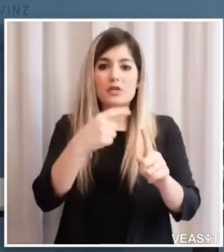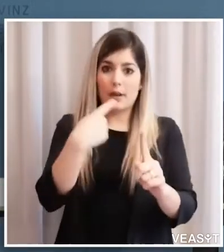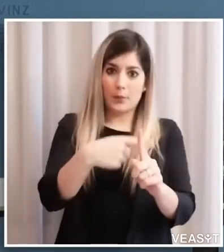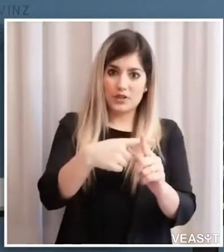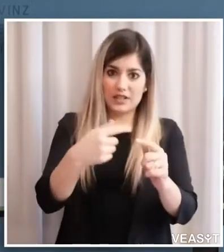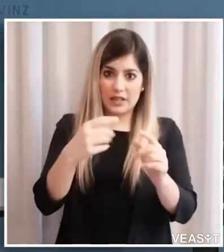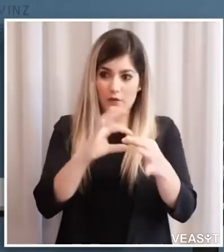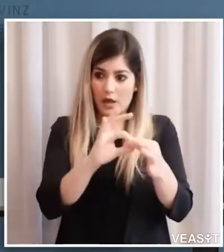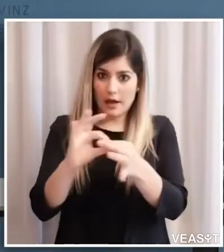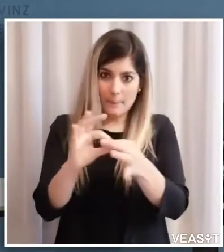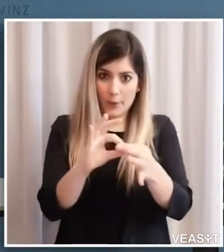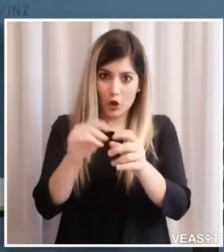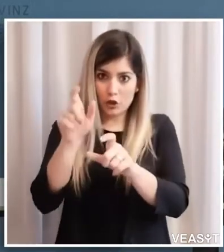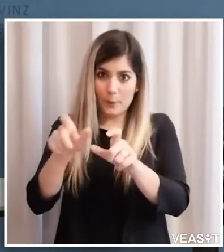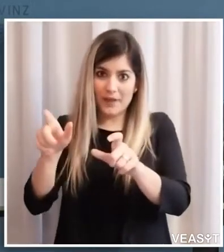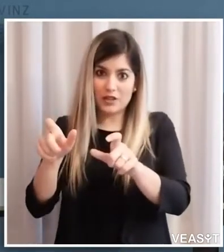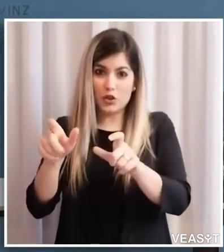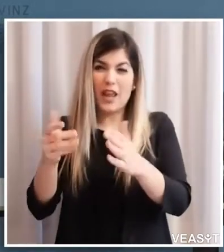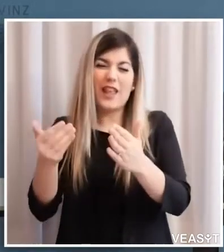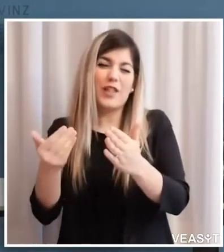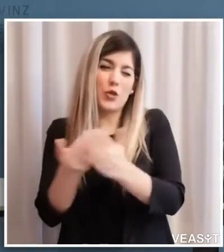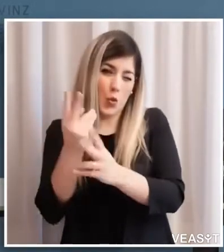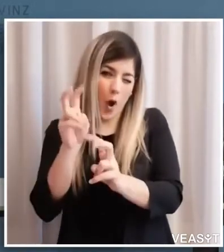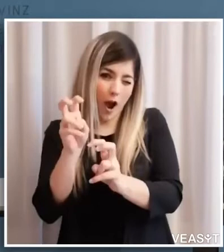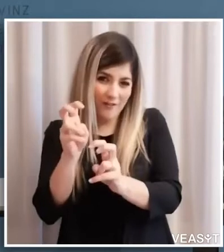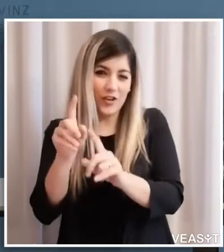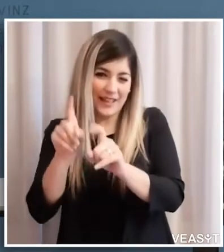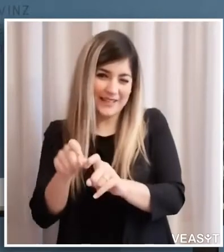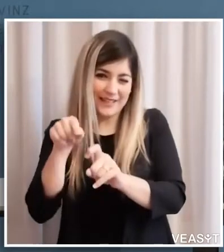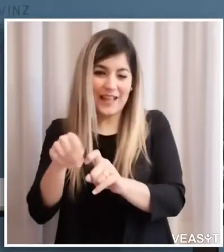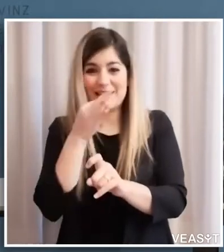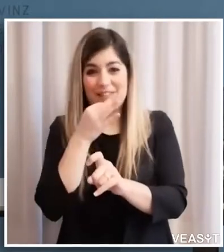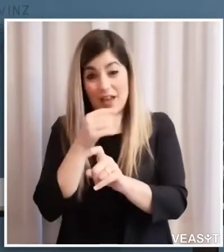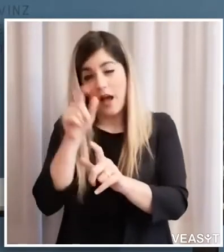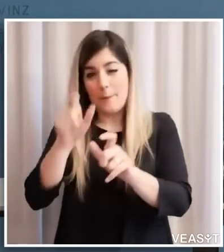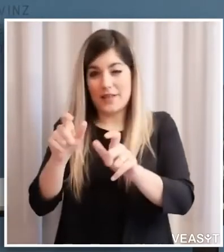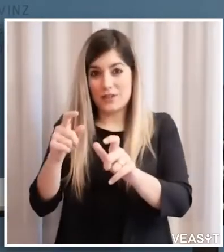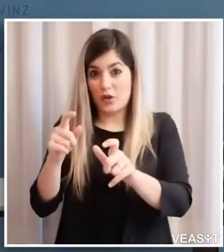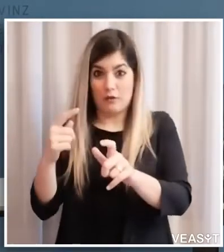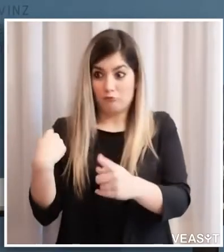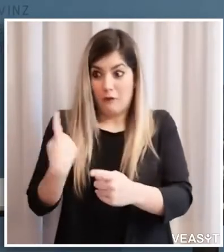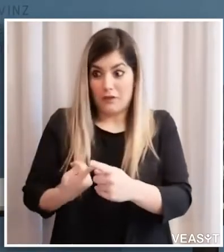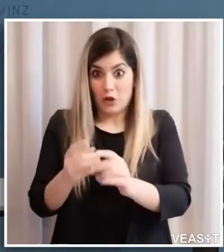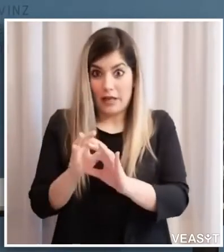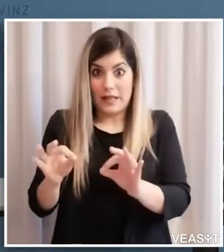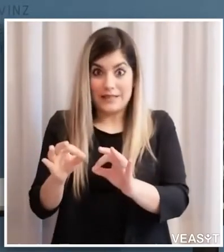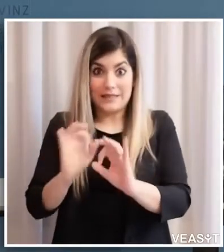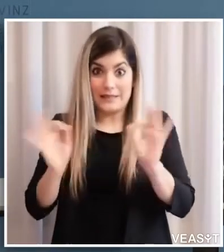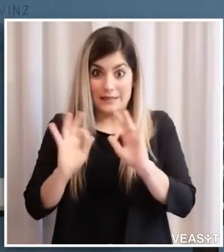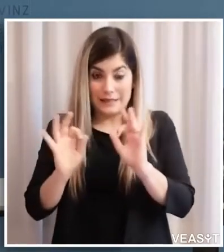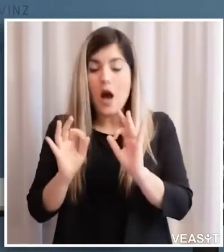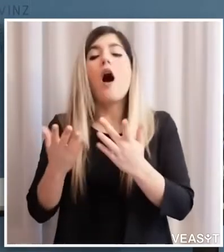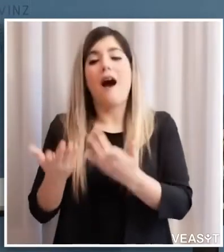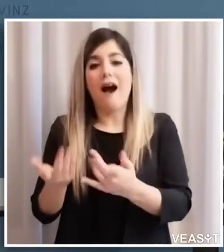alle nuove persone, per così dire, testate, cioè quelle che si sono aggiunte e che non hanno mai ancora effettuato un test, è sempre in